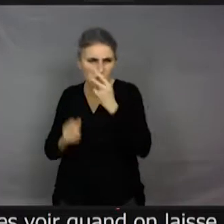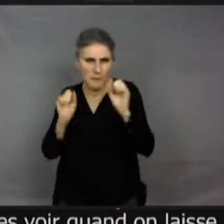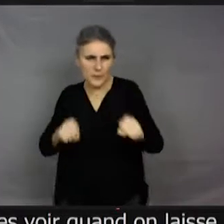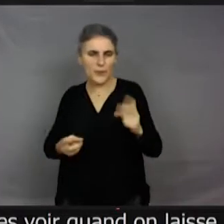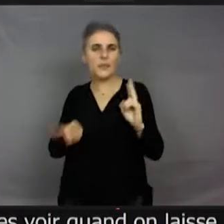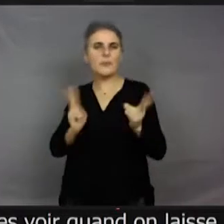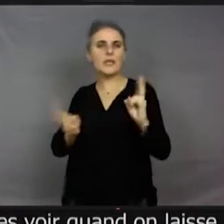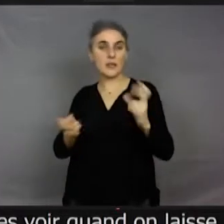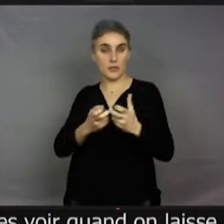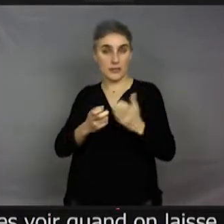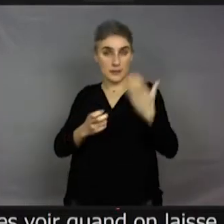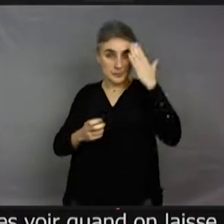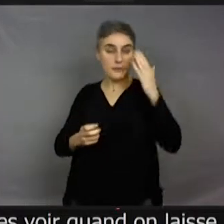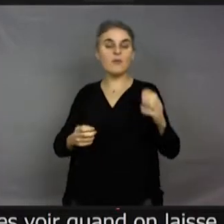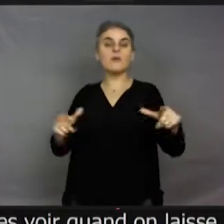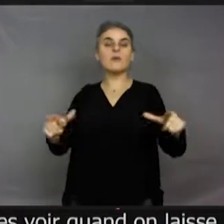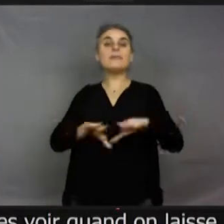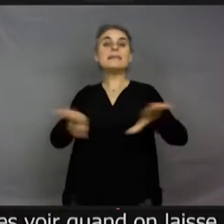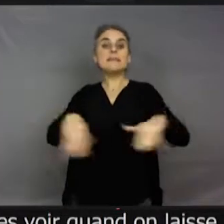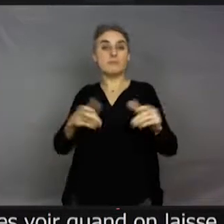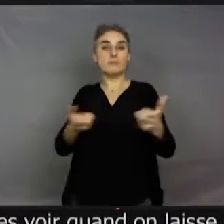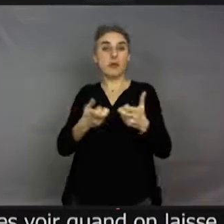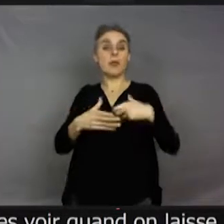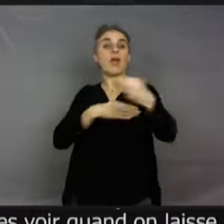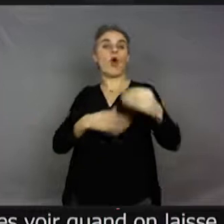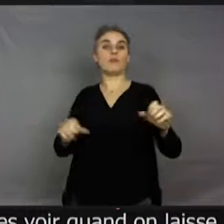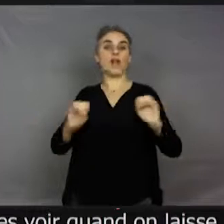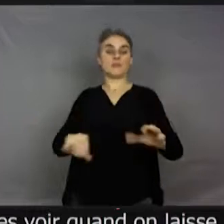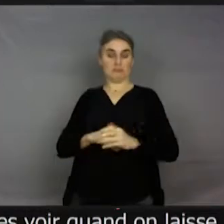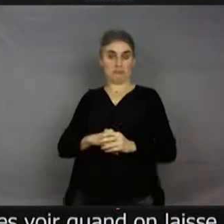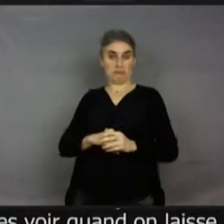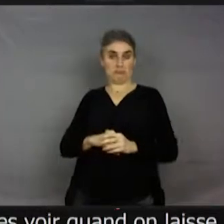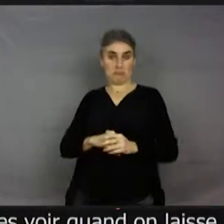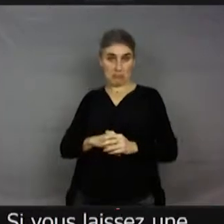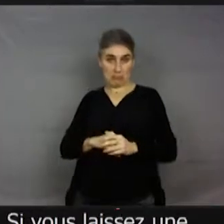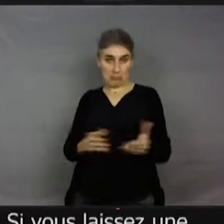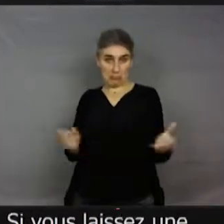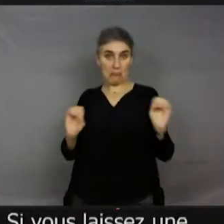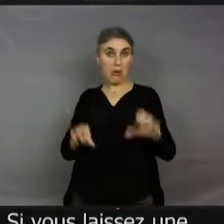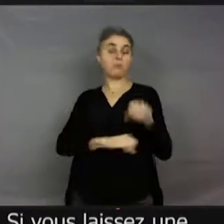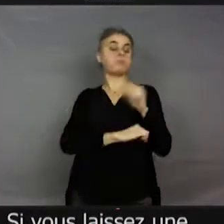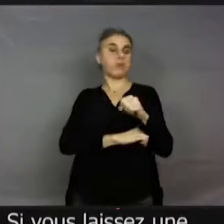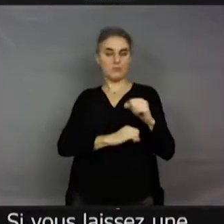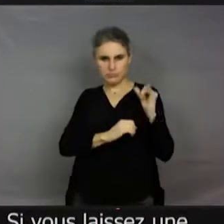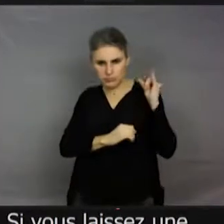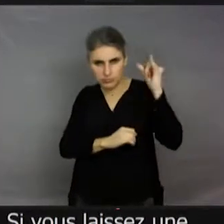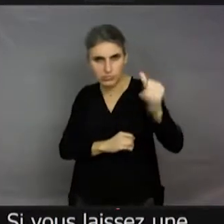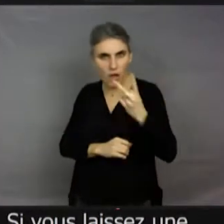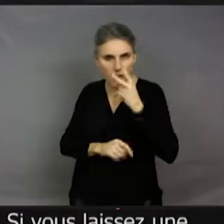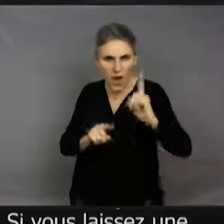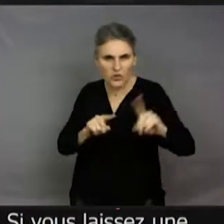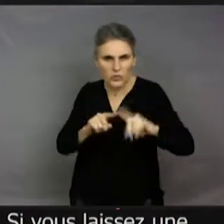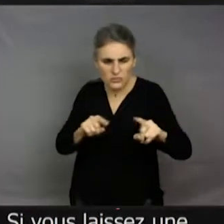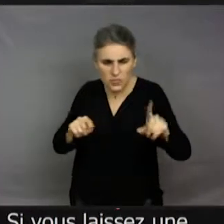laissez une piscine un peu à l'abandon sans l'entretenir, au bout d'un moment, vous commencez à voir des trucs qui nagent dessous. Souvent, ce sont des insectes.